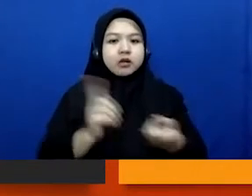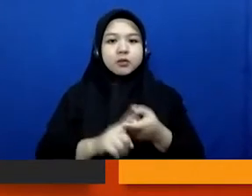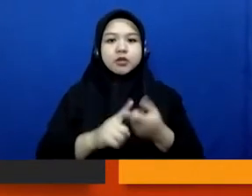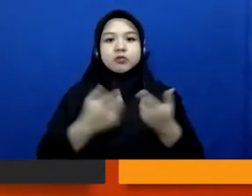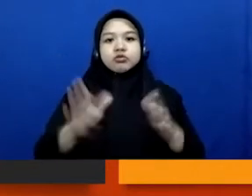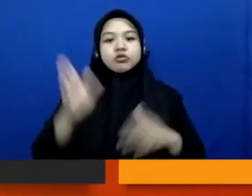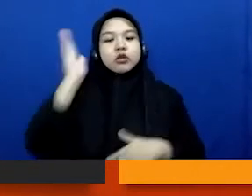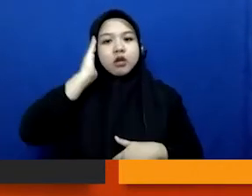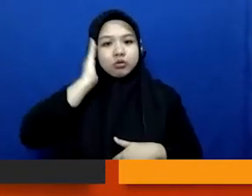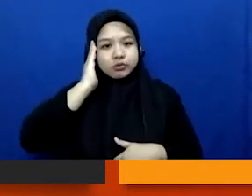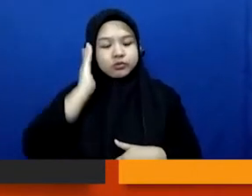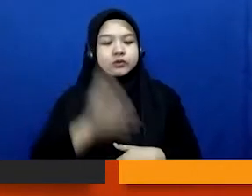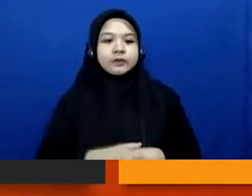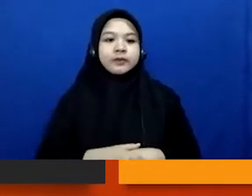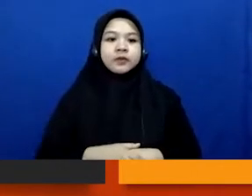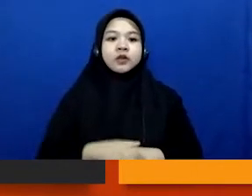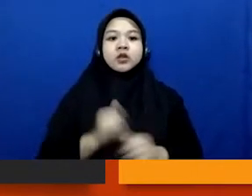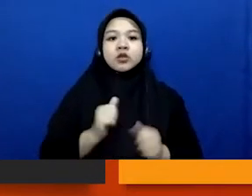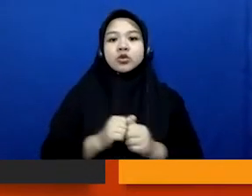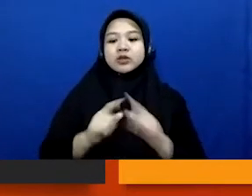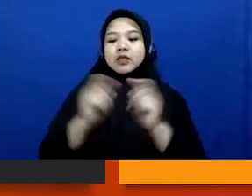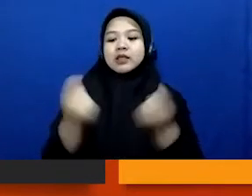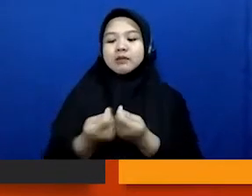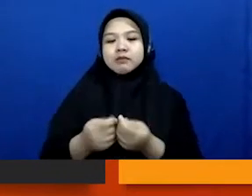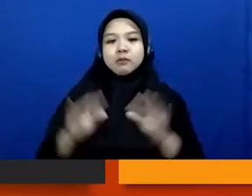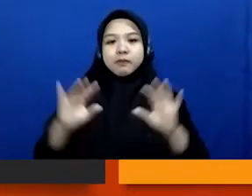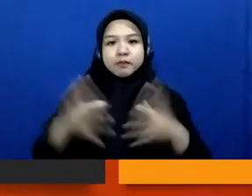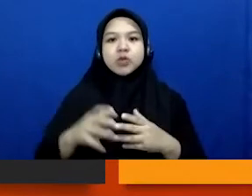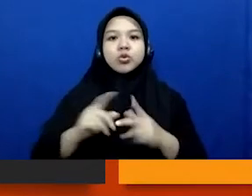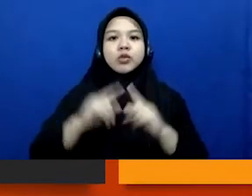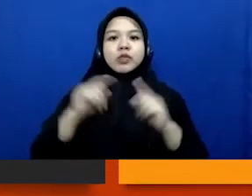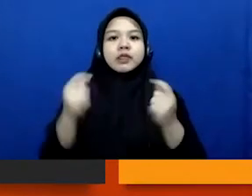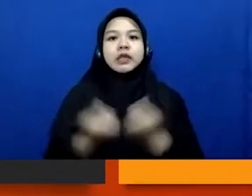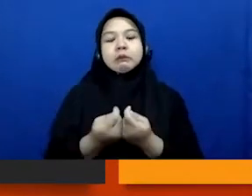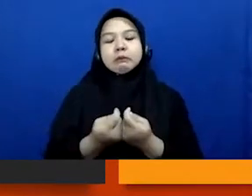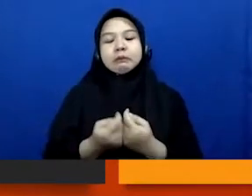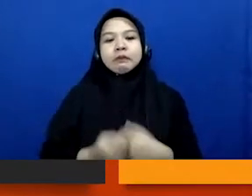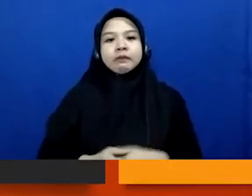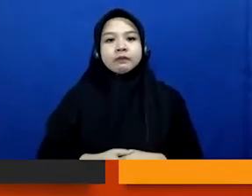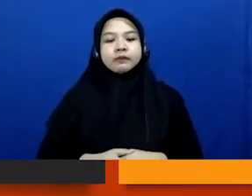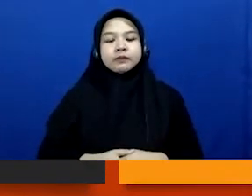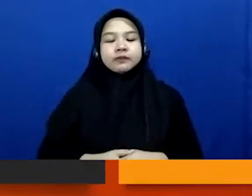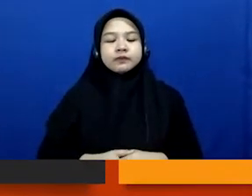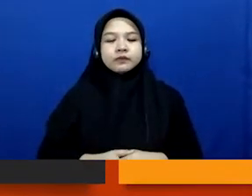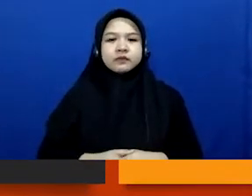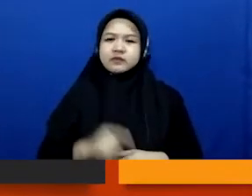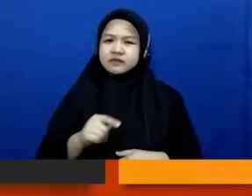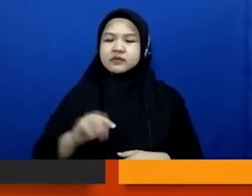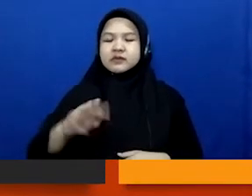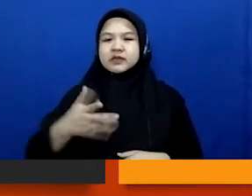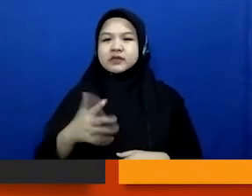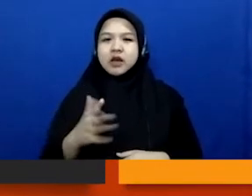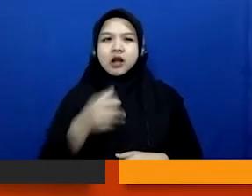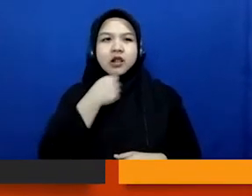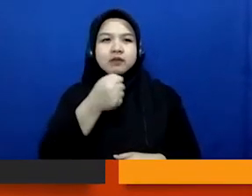kemudian dibentuk nih timnya nah tim ini jadi jarang sekali namanya